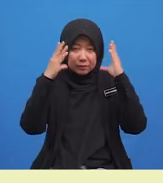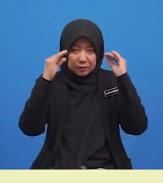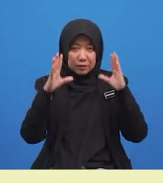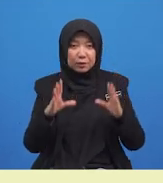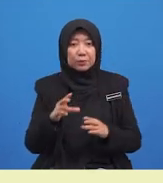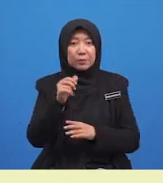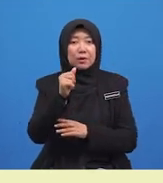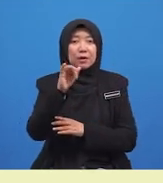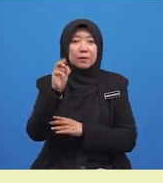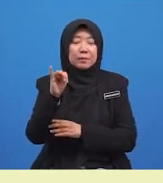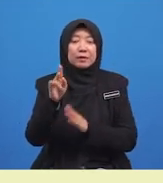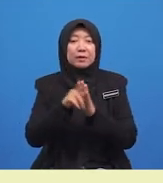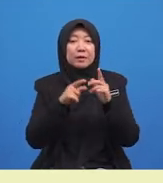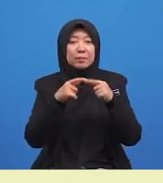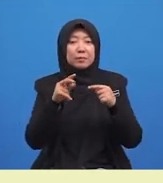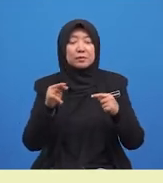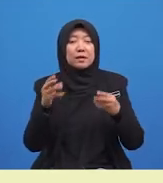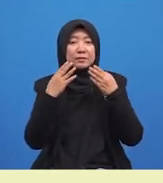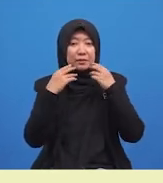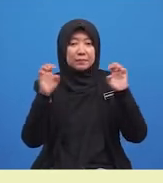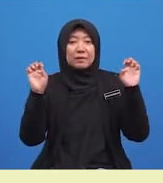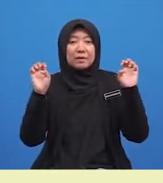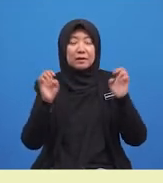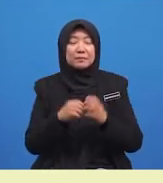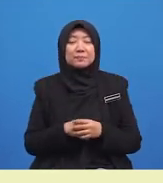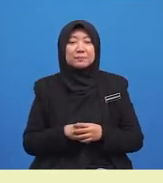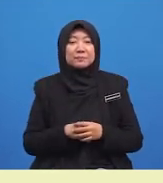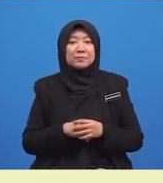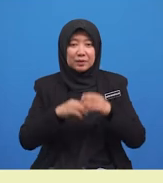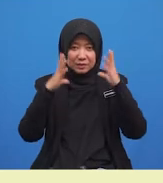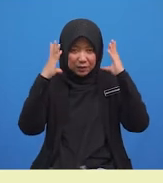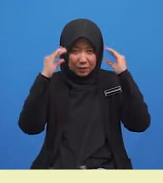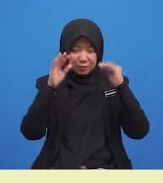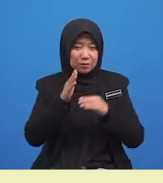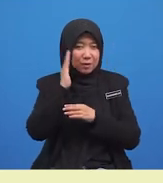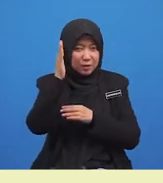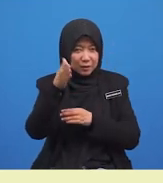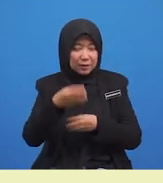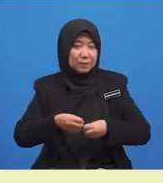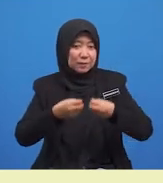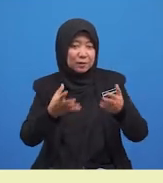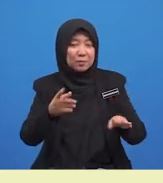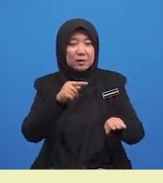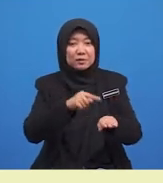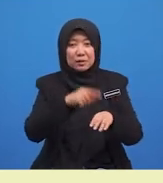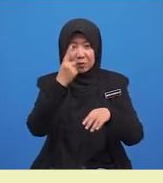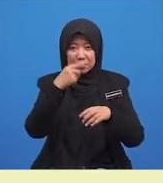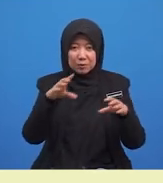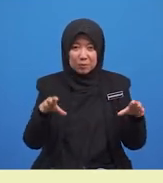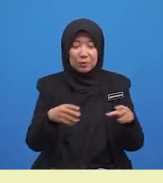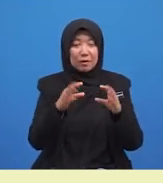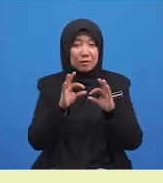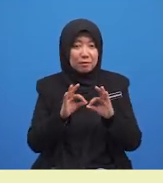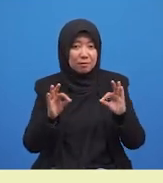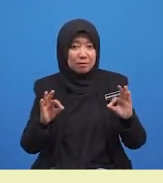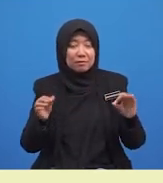keputusan cemerlang. Cikgu beri masa untuk kamu membina ayat